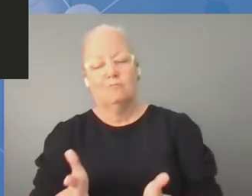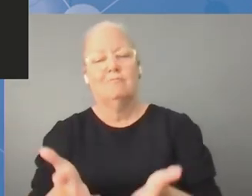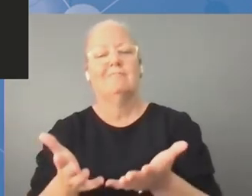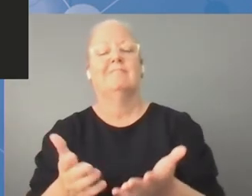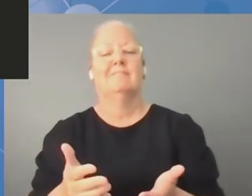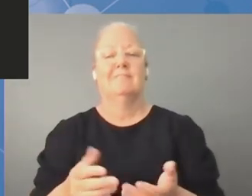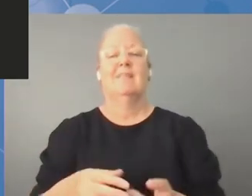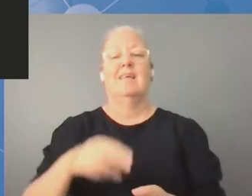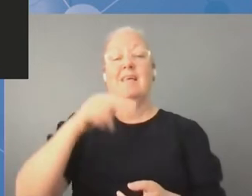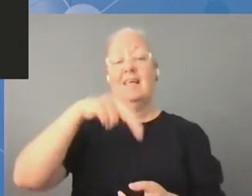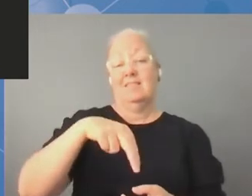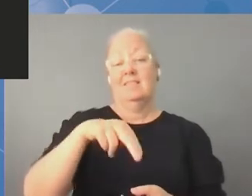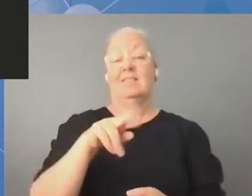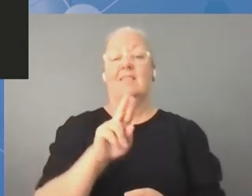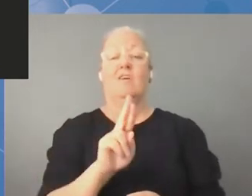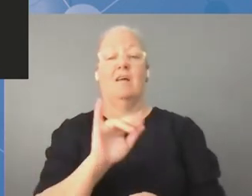młodzieżowych.